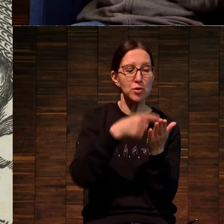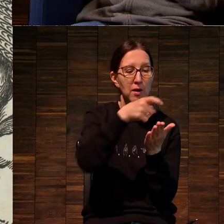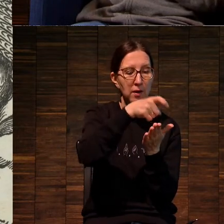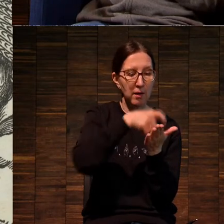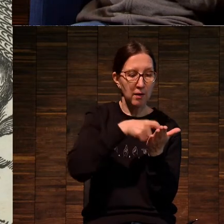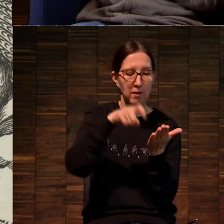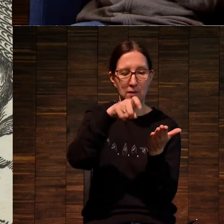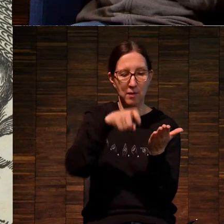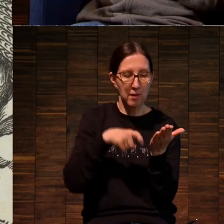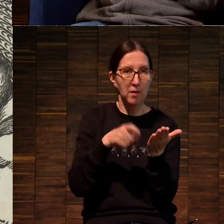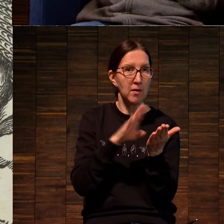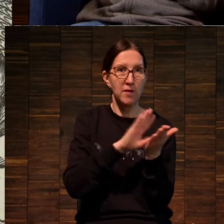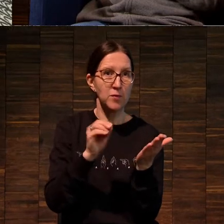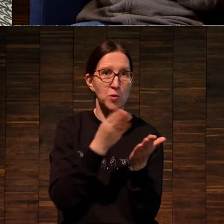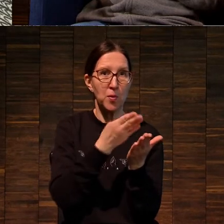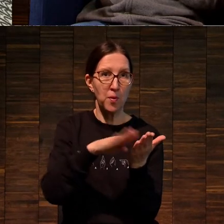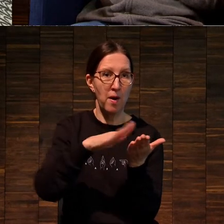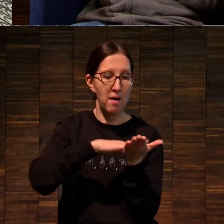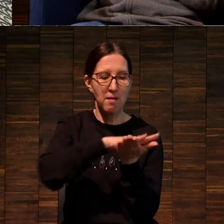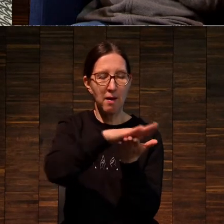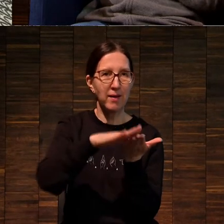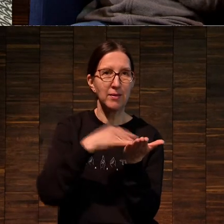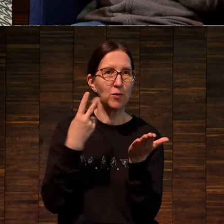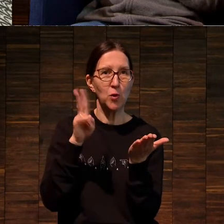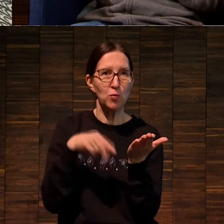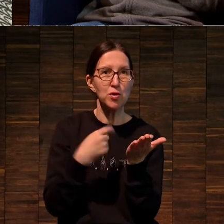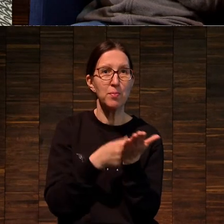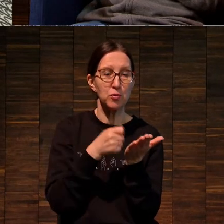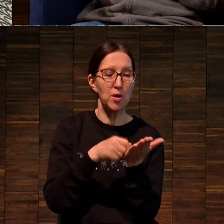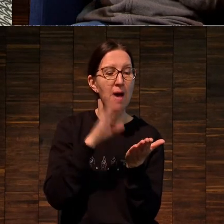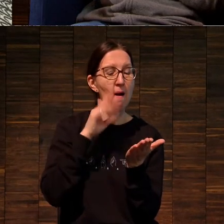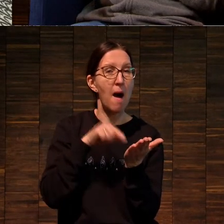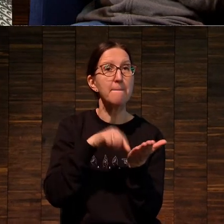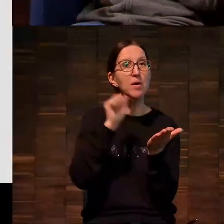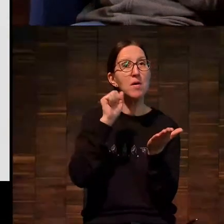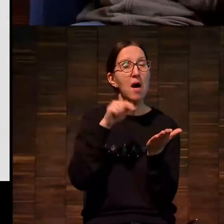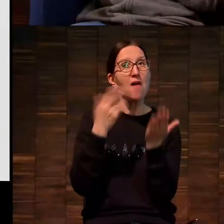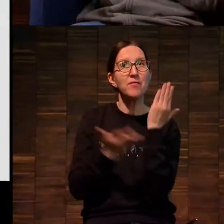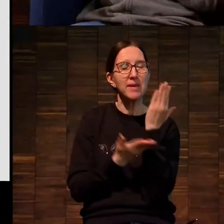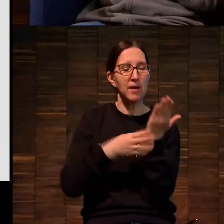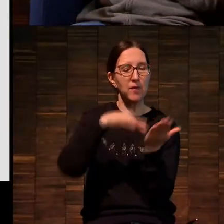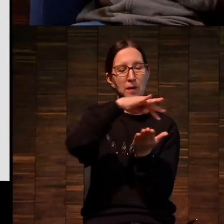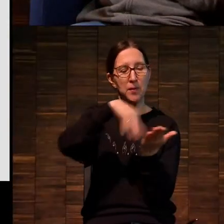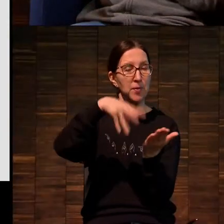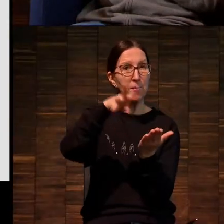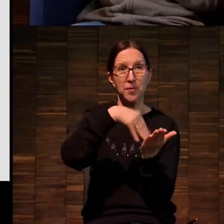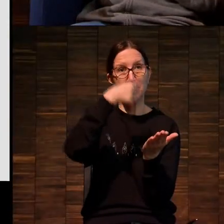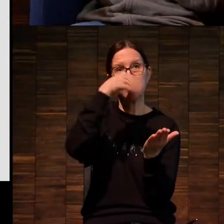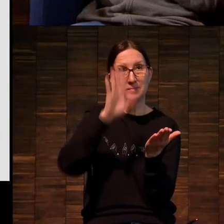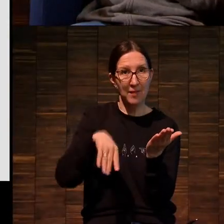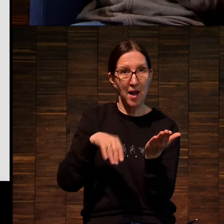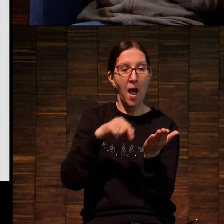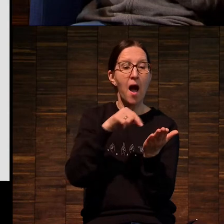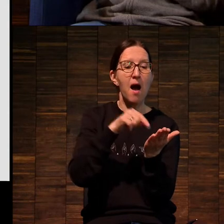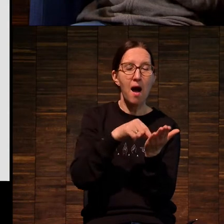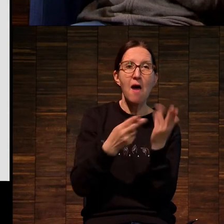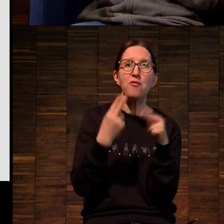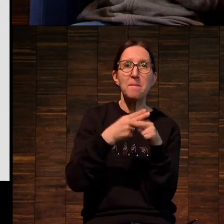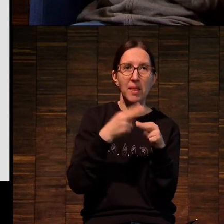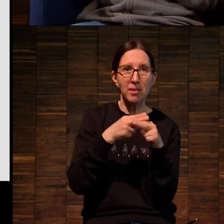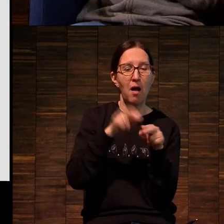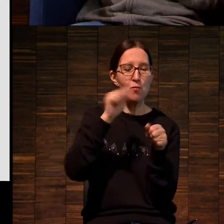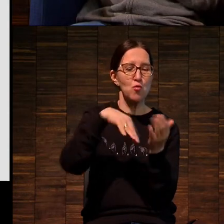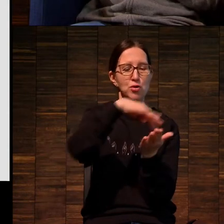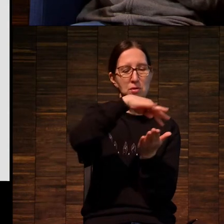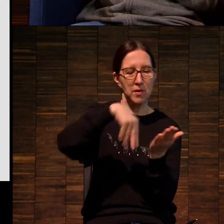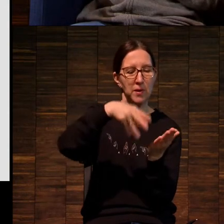более того, мы можем здесь эти штрихи допускать перекрестную штриховку, более плотную штриховку и в итоге вгрызаться в этот металл глубже,